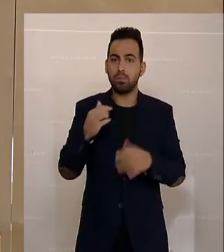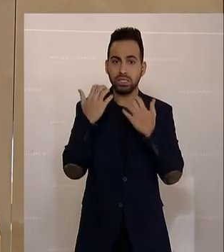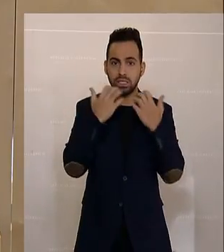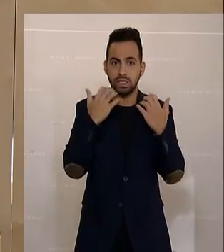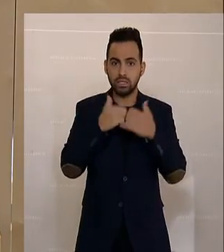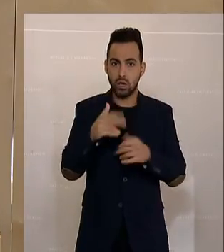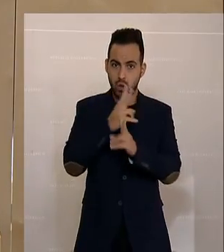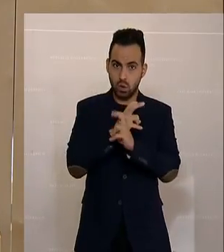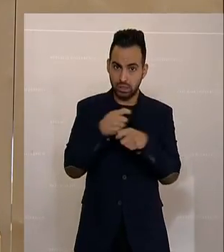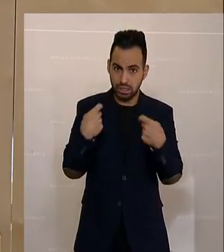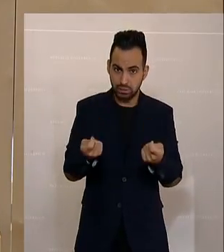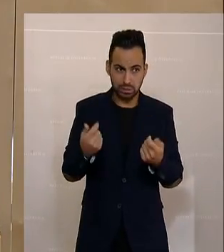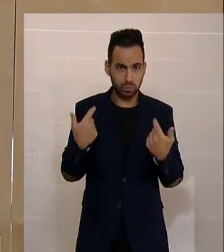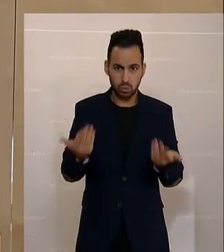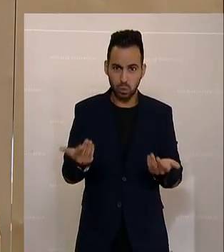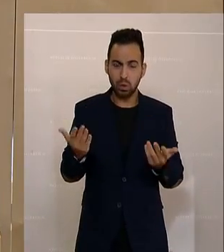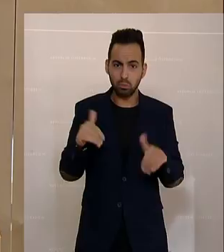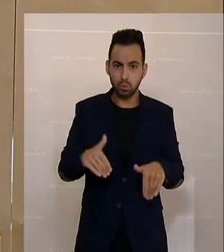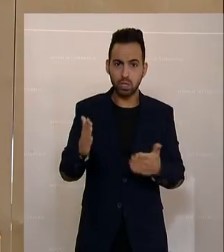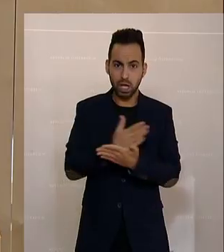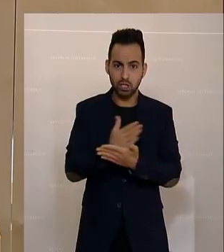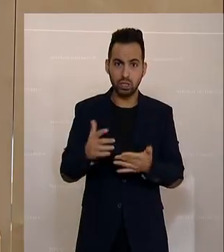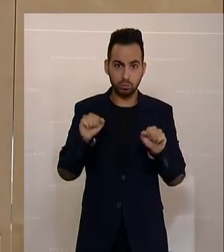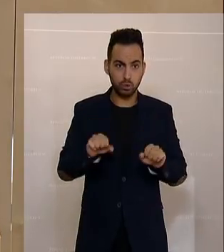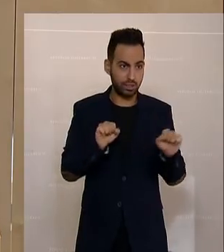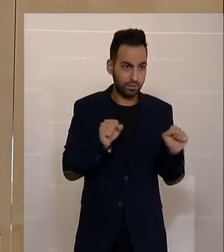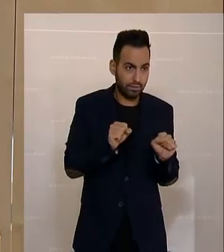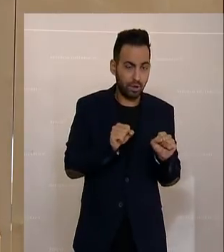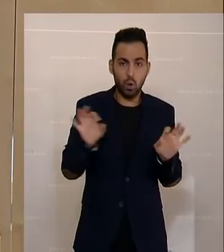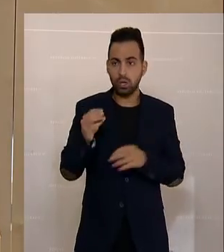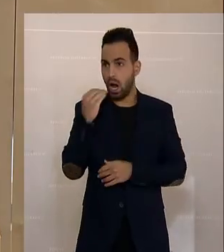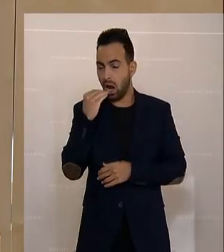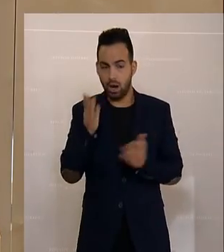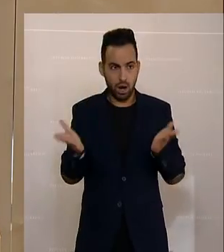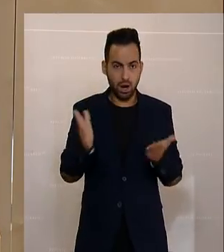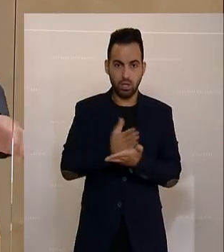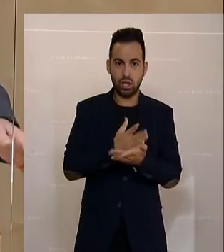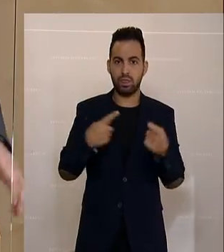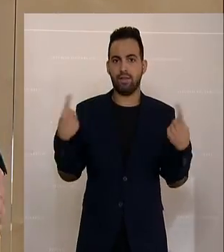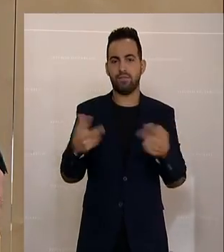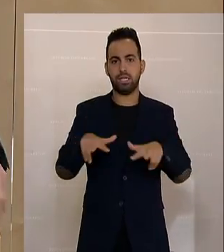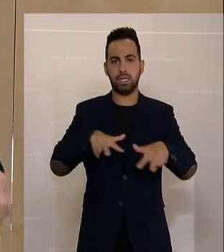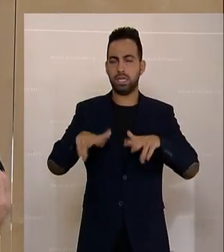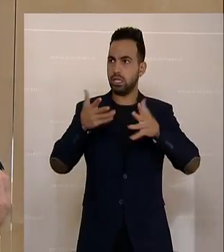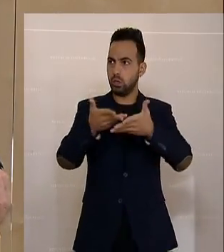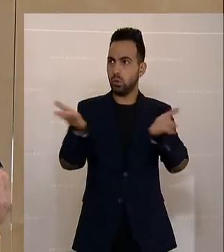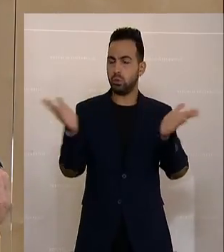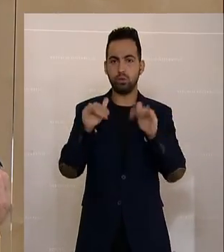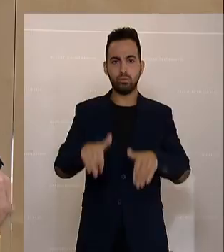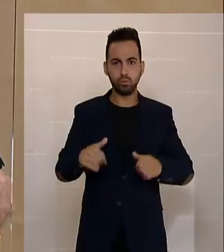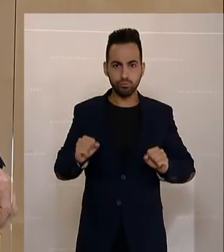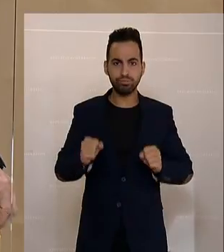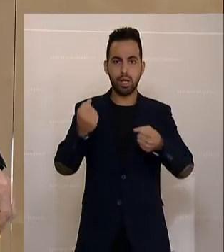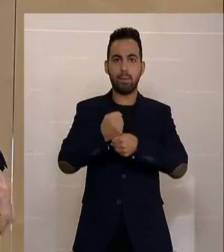muss ich frieren oder habe ich was zu essen, Herr Minister. Also das darf es nicht sein. Da haben wir als Regierung dagegen zu arbeiten. Es ist nur eine Frage der Gerechtigkeit, wenn wir